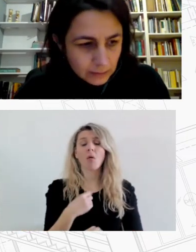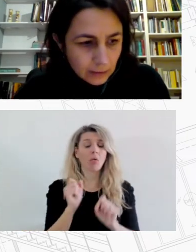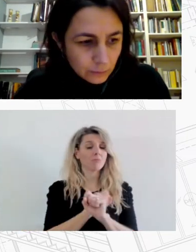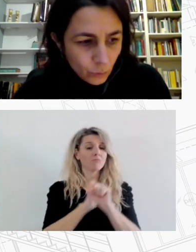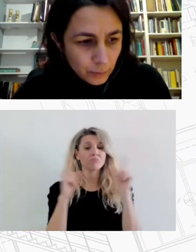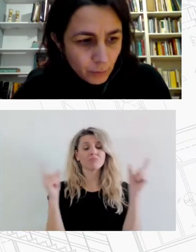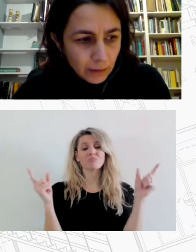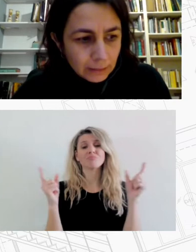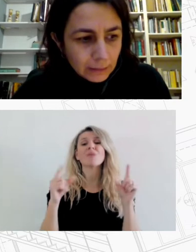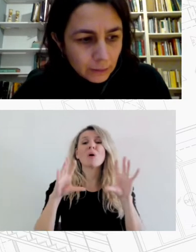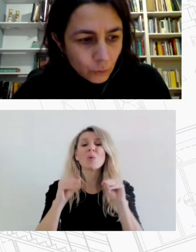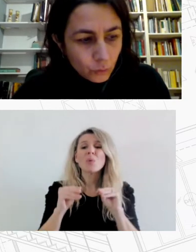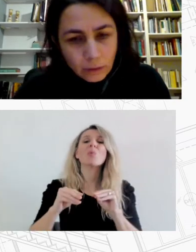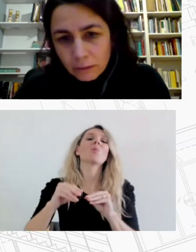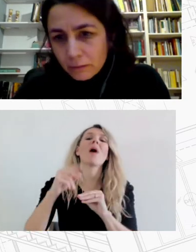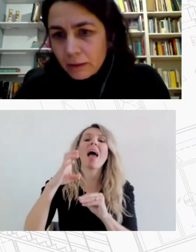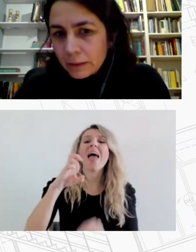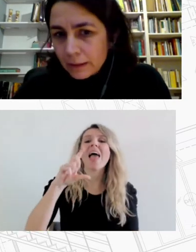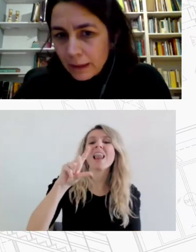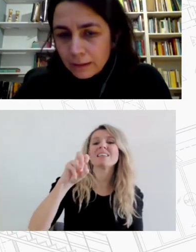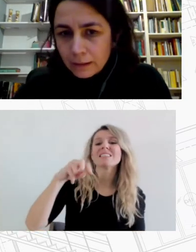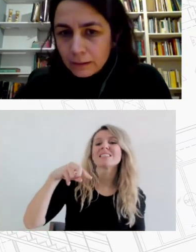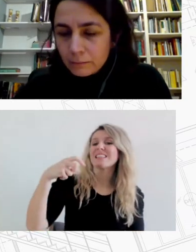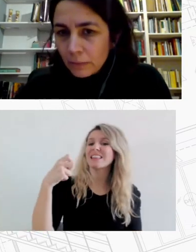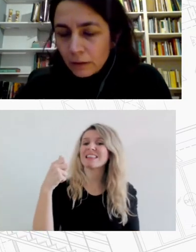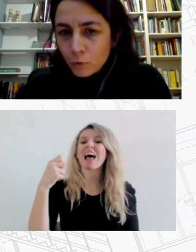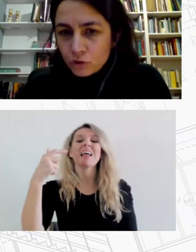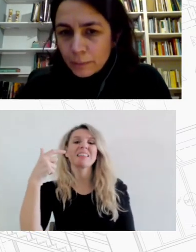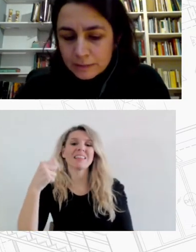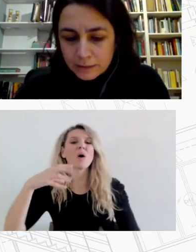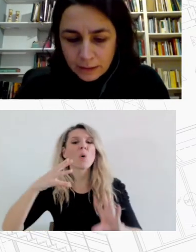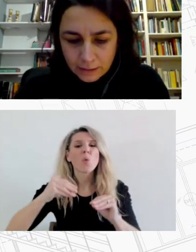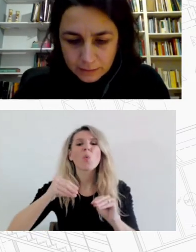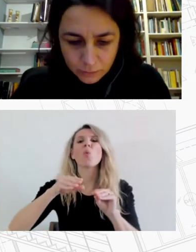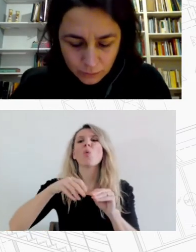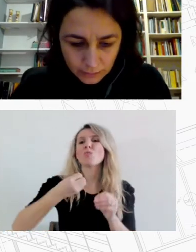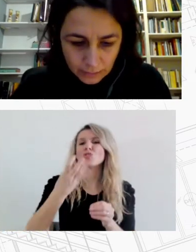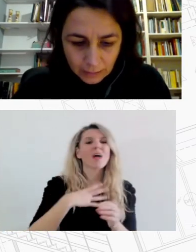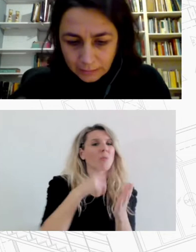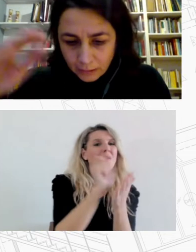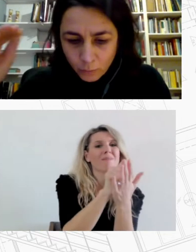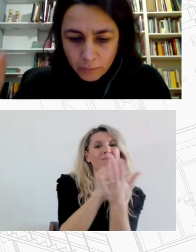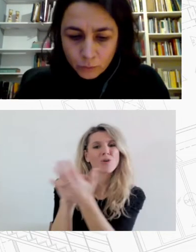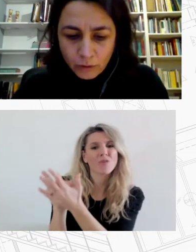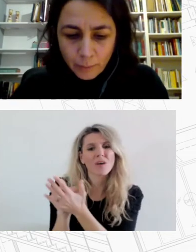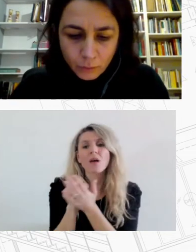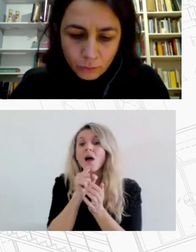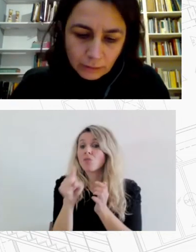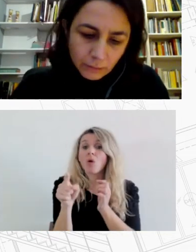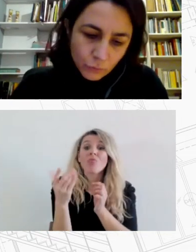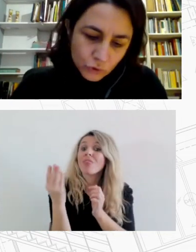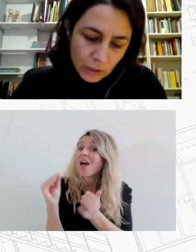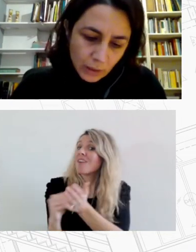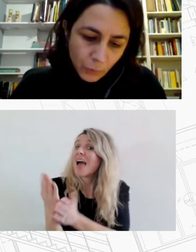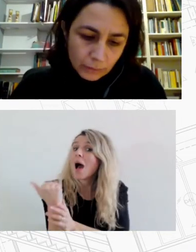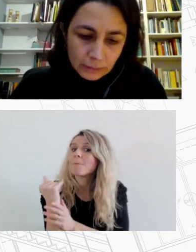από την Ελστάκ το επίδομα ενικίου δεν μετριέται οι δημόσιες δαπάνες για τη στέγαση στην κατανομή των δαπανών για